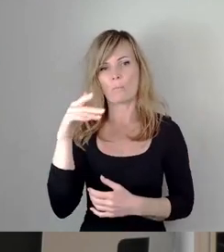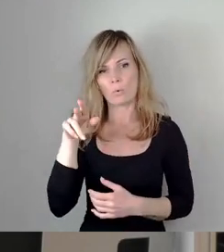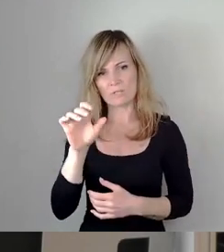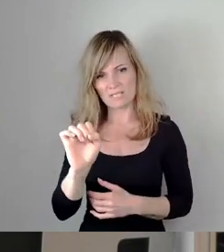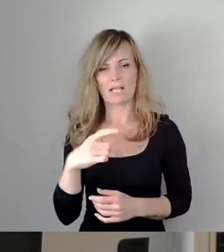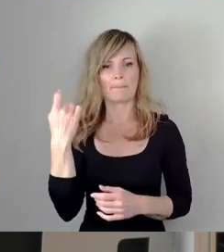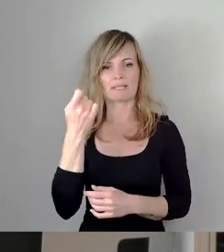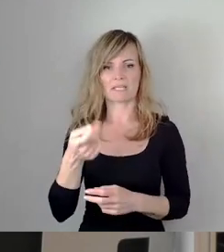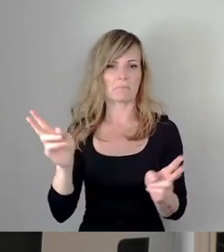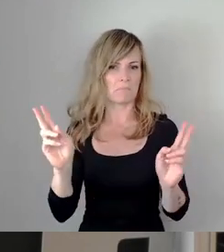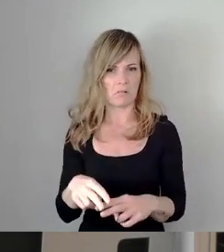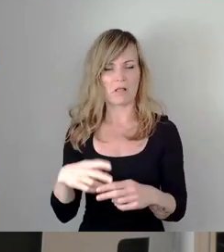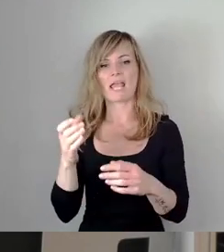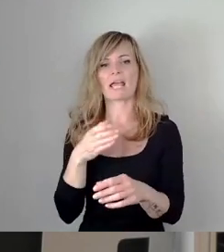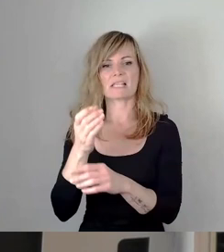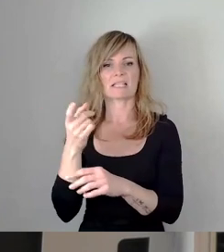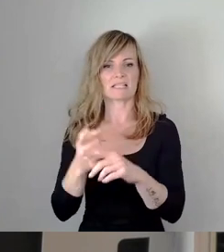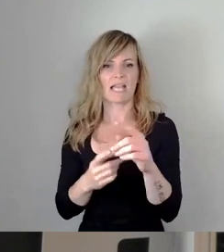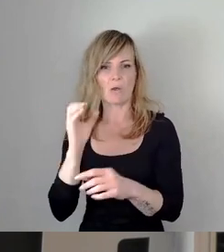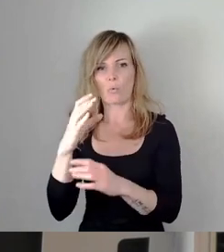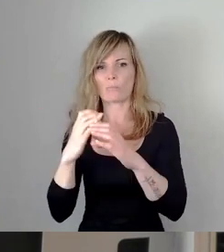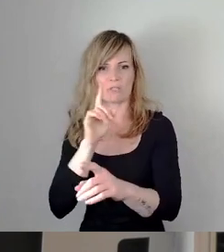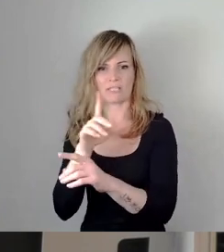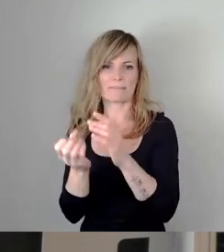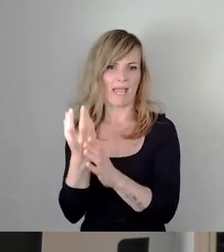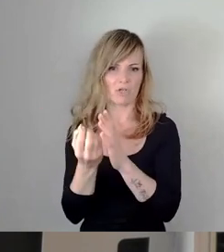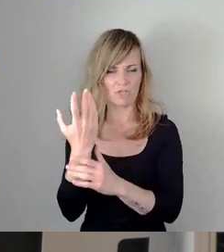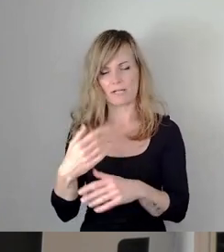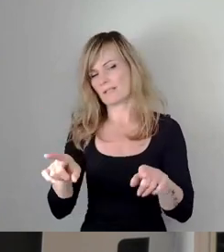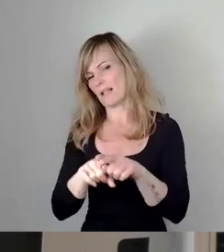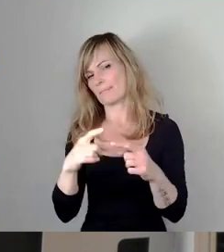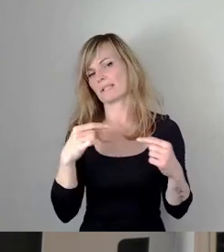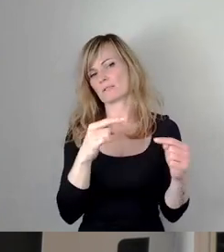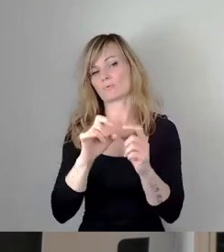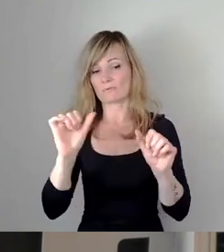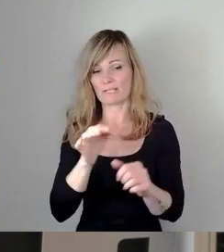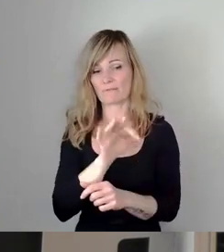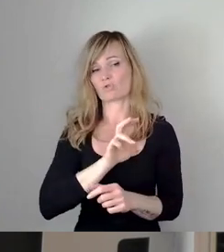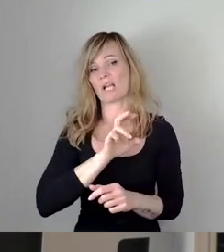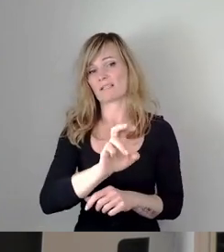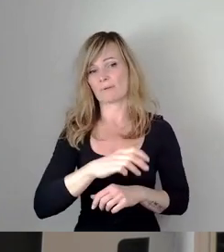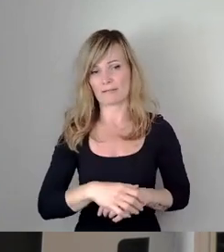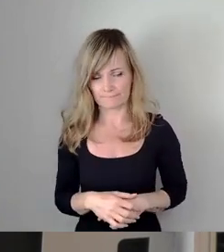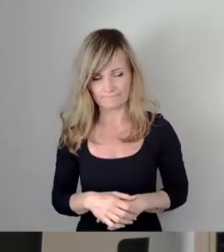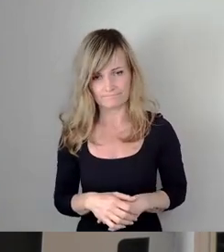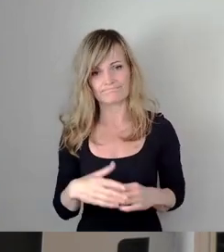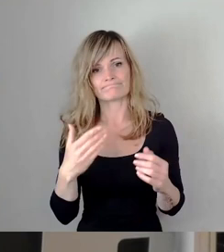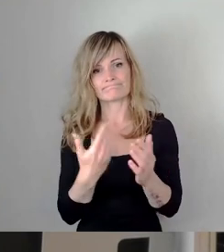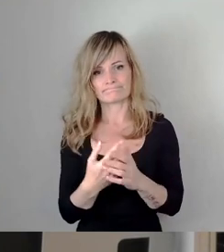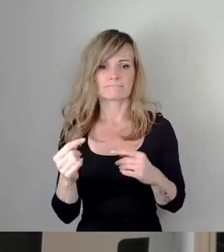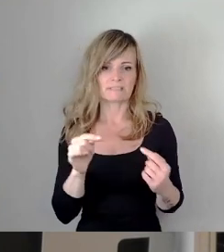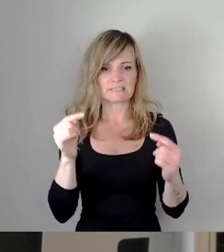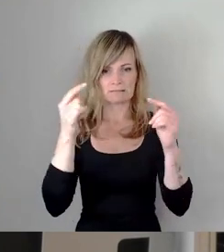es fehlten dann Ersatzteile, die O-Busse wurden nicht mehr hergestellt. Ähnliche Diskussion haben wir jetzt auch wieder für die Straßenbahn. Das ist also ein stetiges Thema.